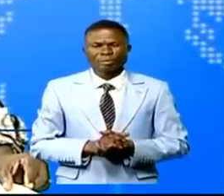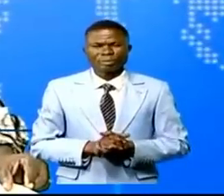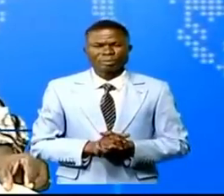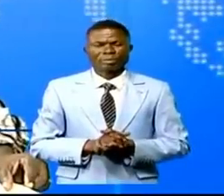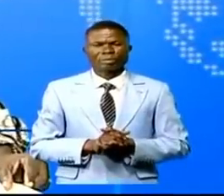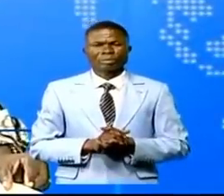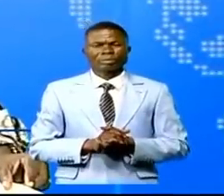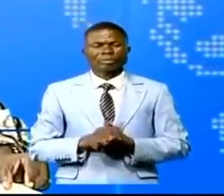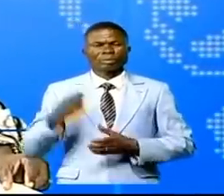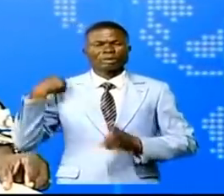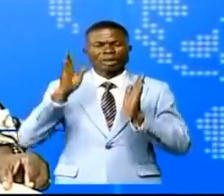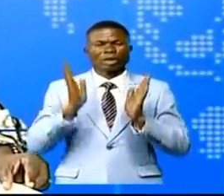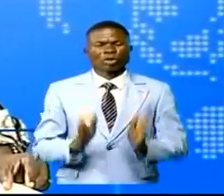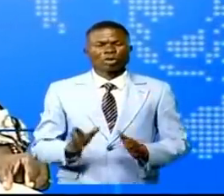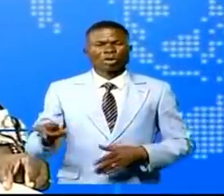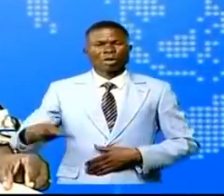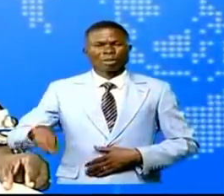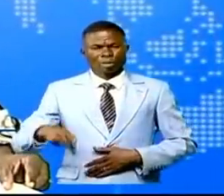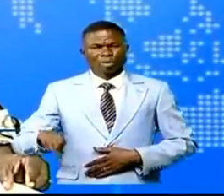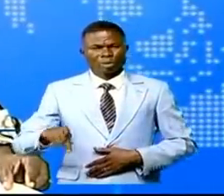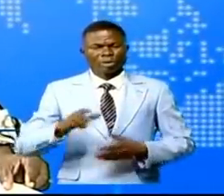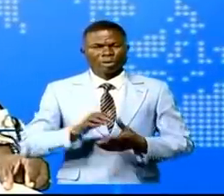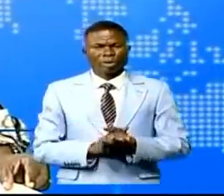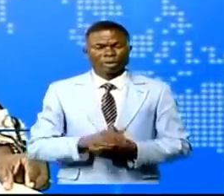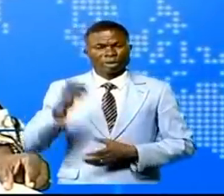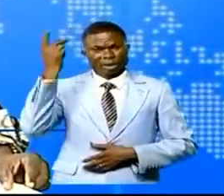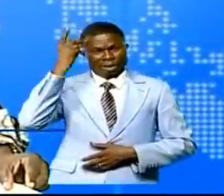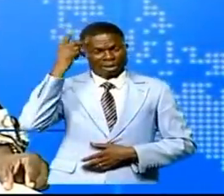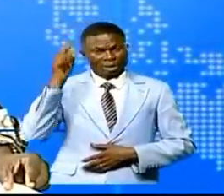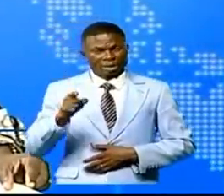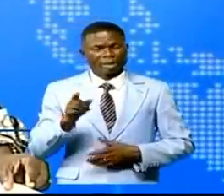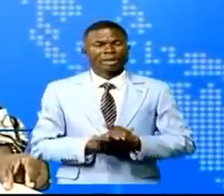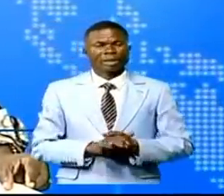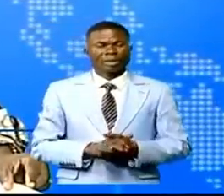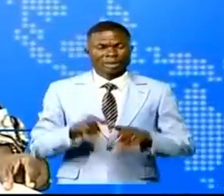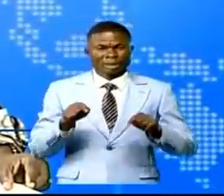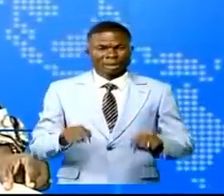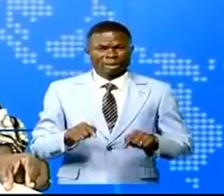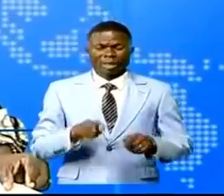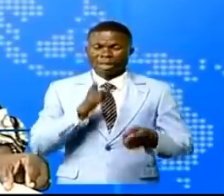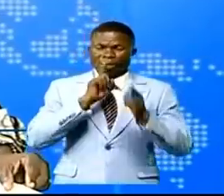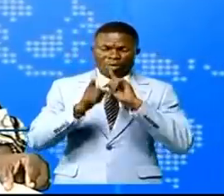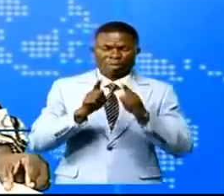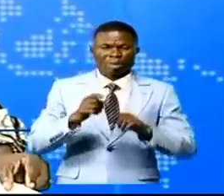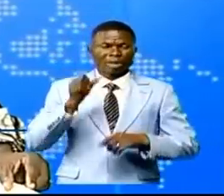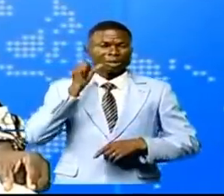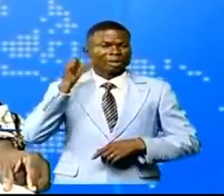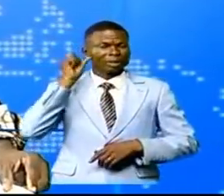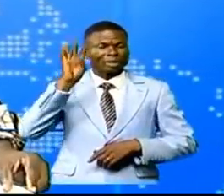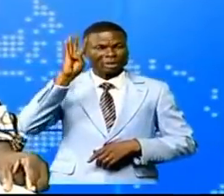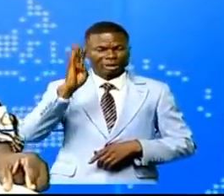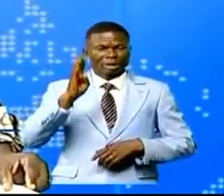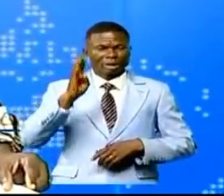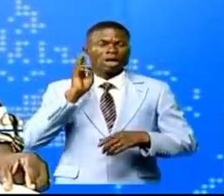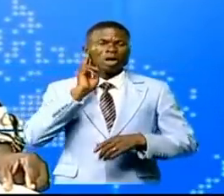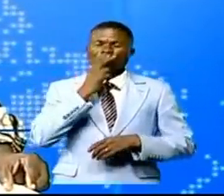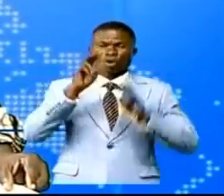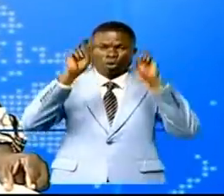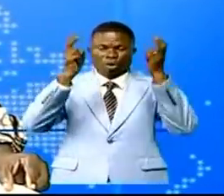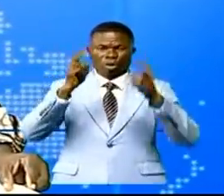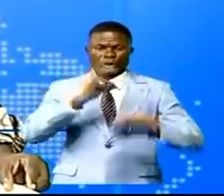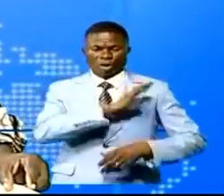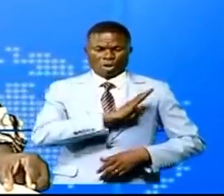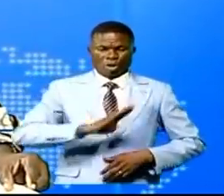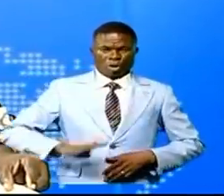Le gouverneur de la province de Kinshasa, Jantini Ngobila, a échangé jeudi à l'hôtel de ville avec les bourgomestres